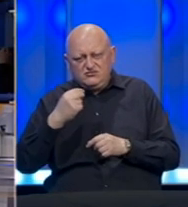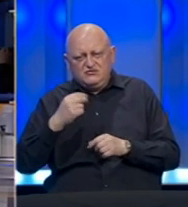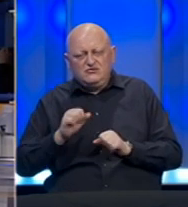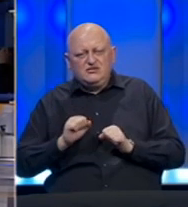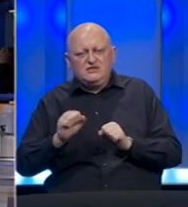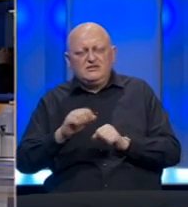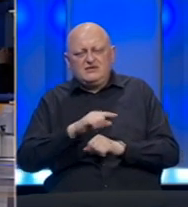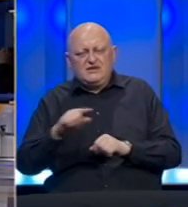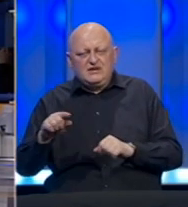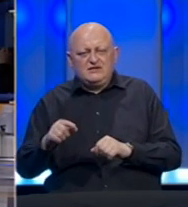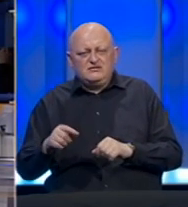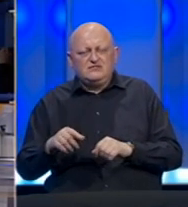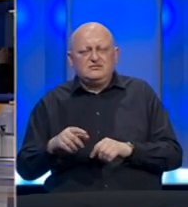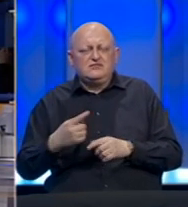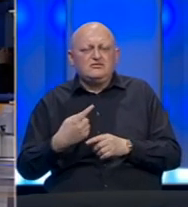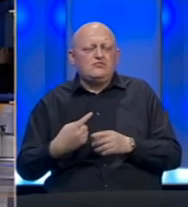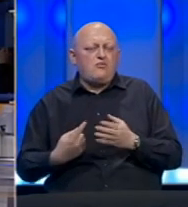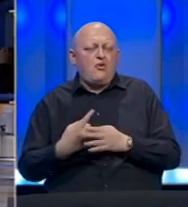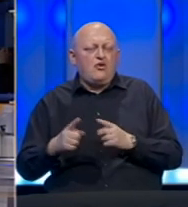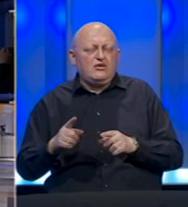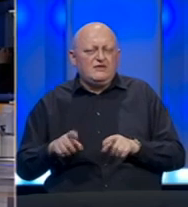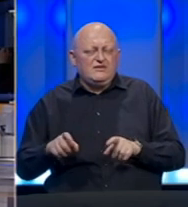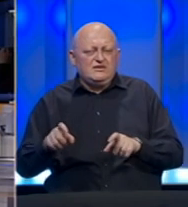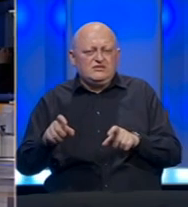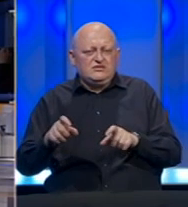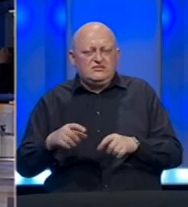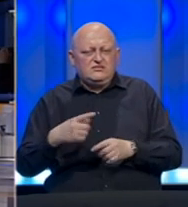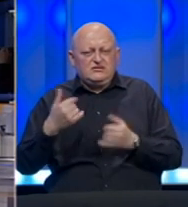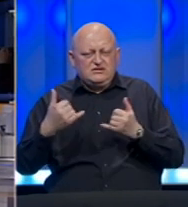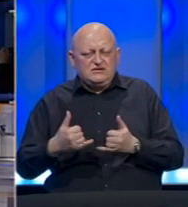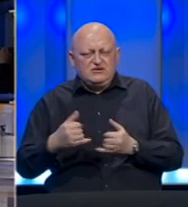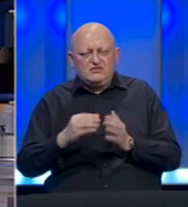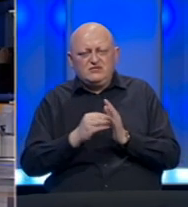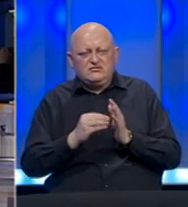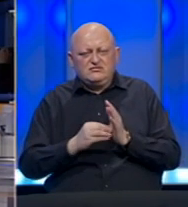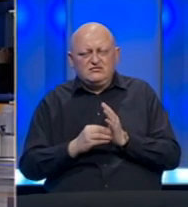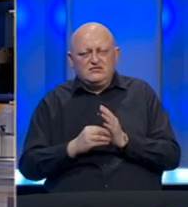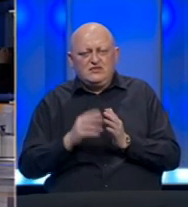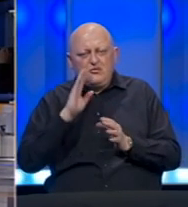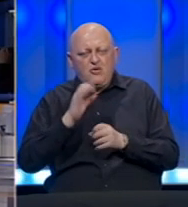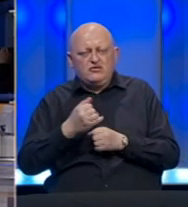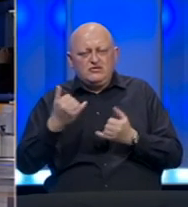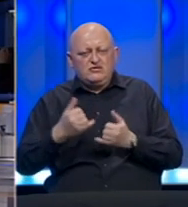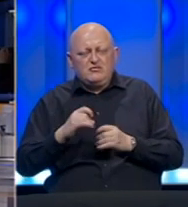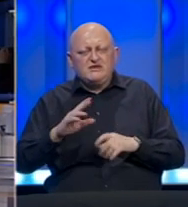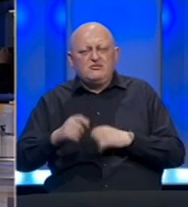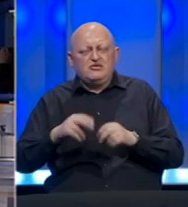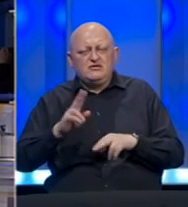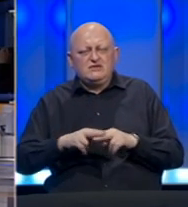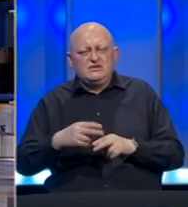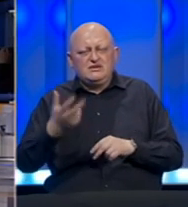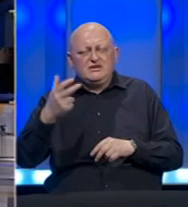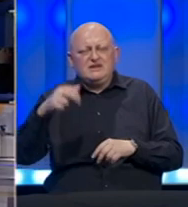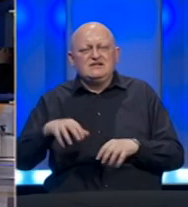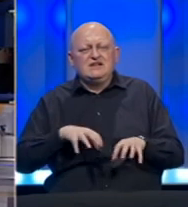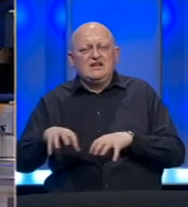uzbijanju negativnih efekata posljedica koronavirusa. Prema dosadašnjim podacima, u BiH je do sada bez posla ostalo oko 30